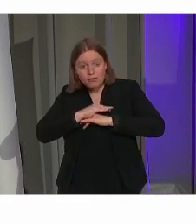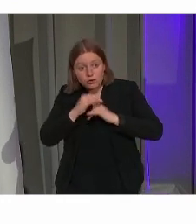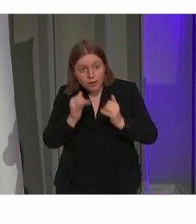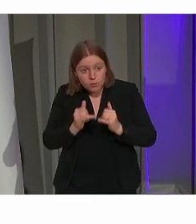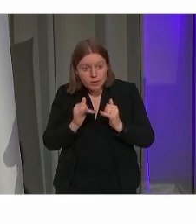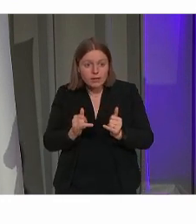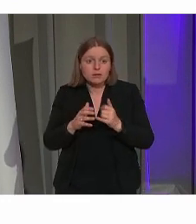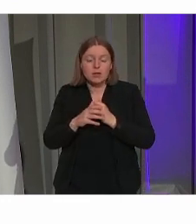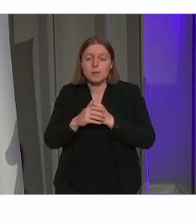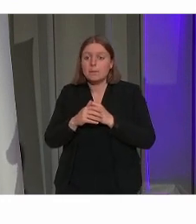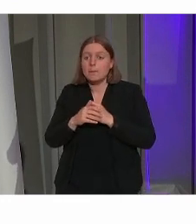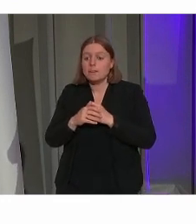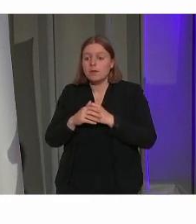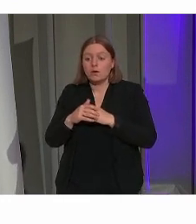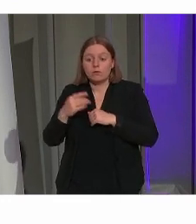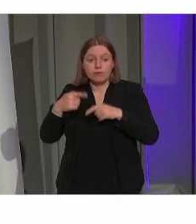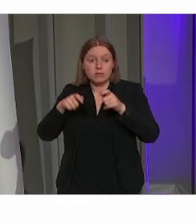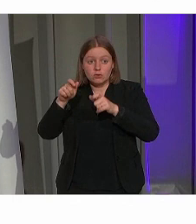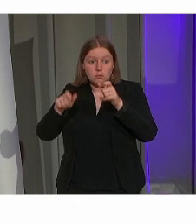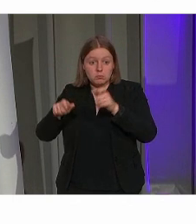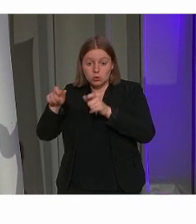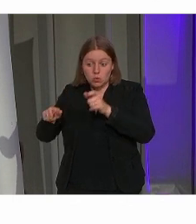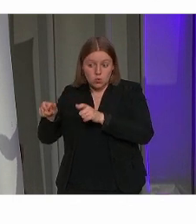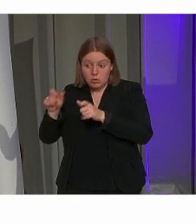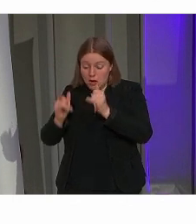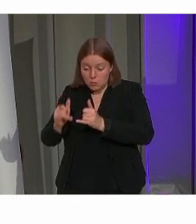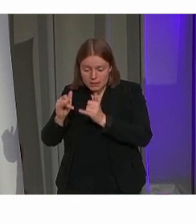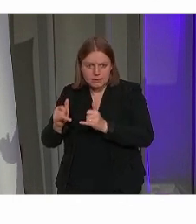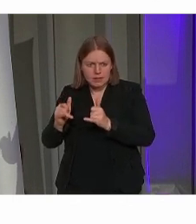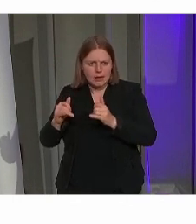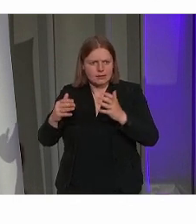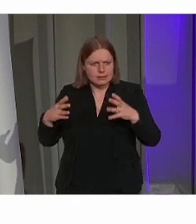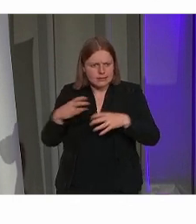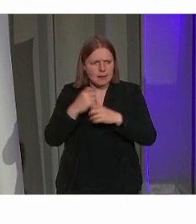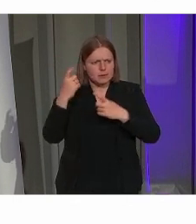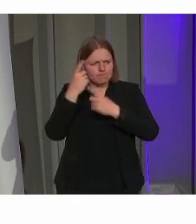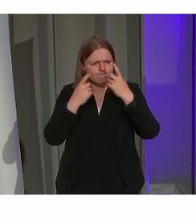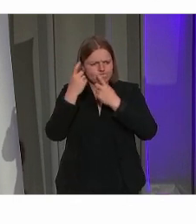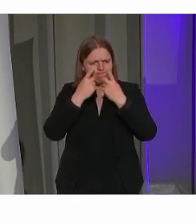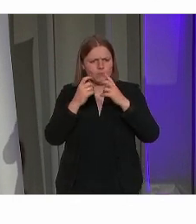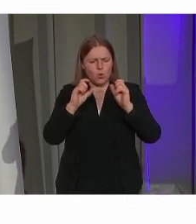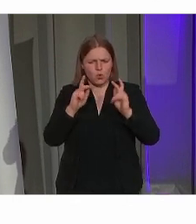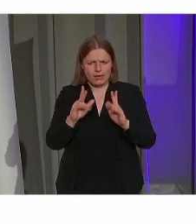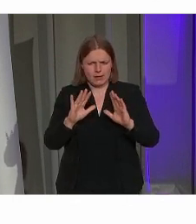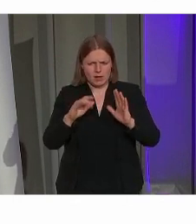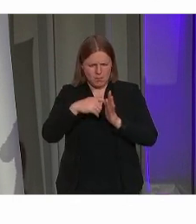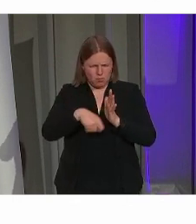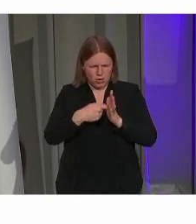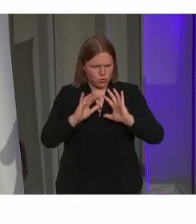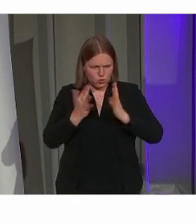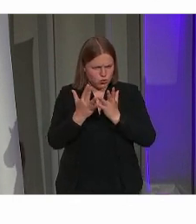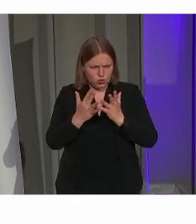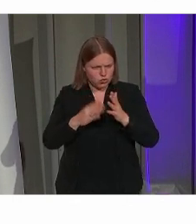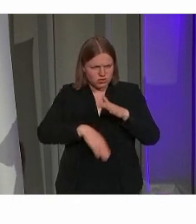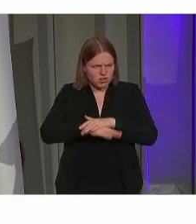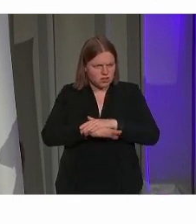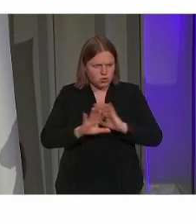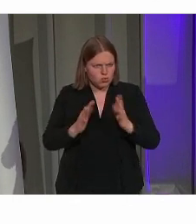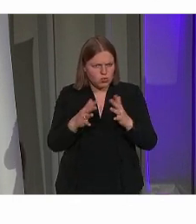verschillende partijen en waarbij nagedacht wordt van hoe gaan we dit project aanvatten.